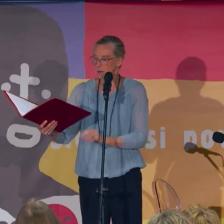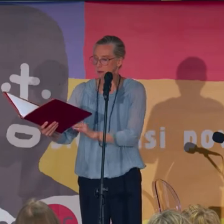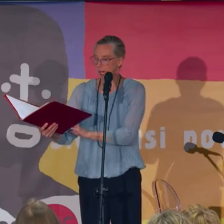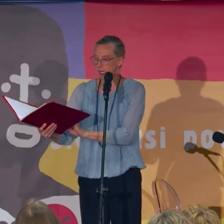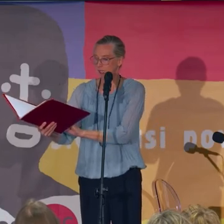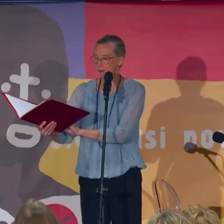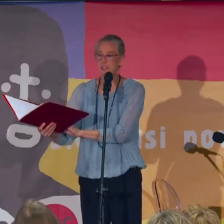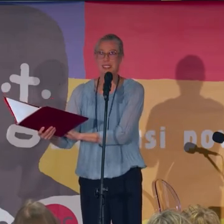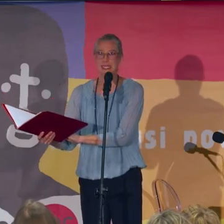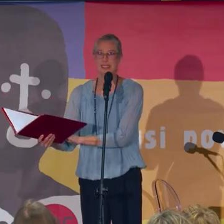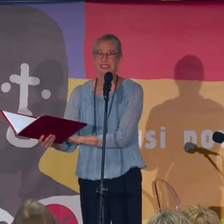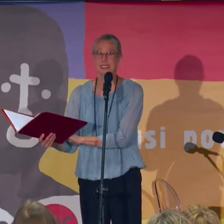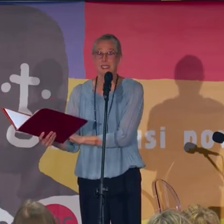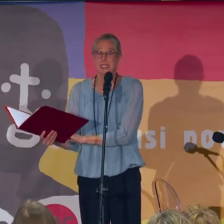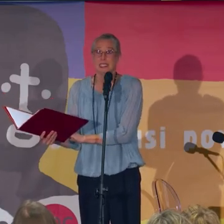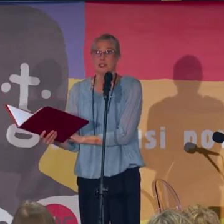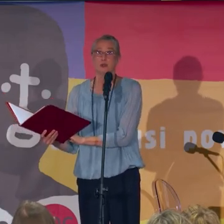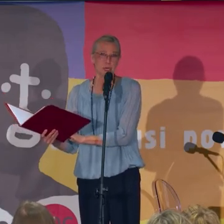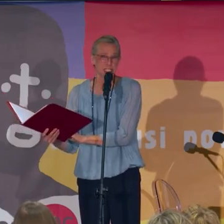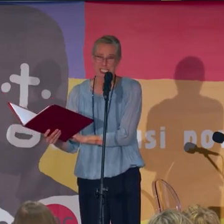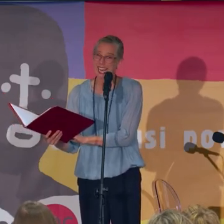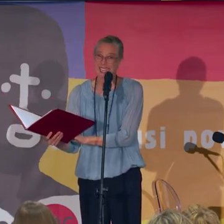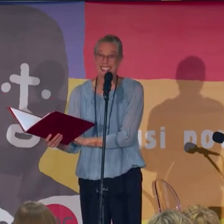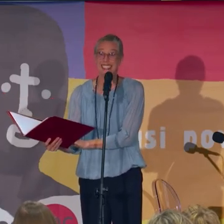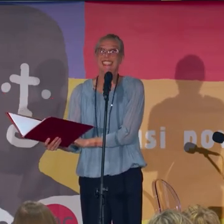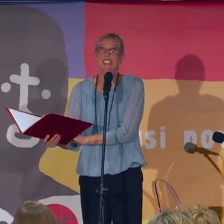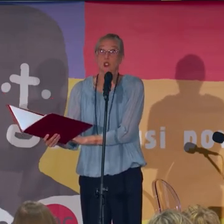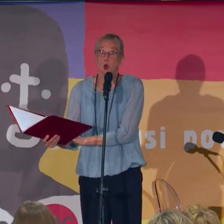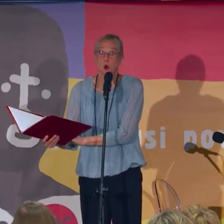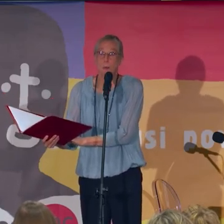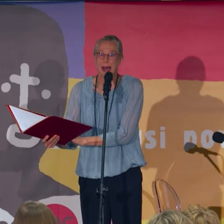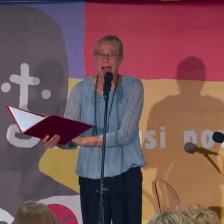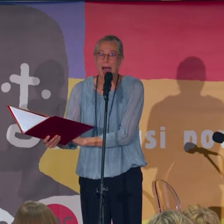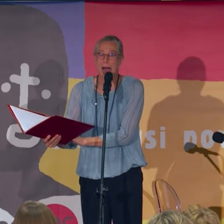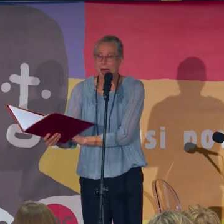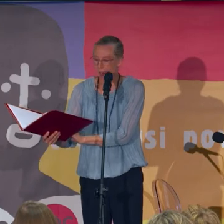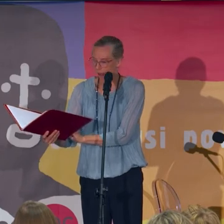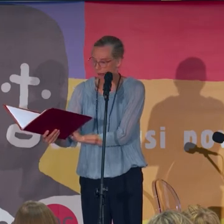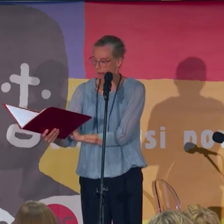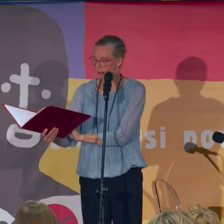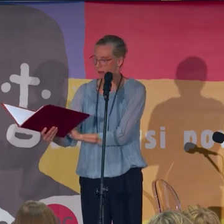Ach, widzę, słyszę to rupa.